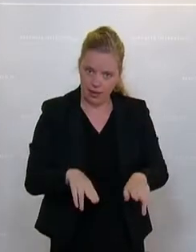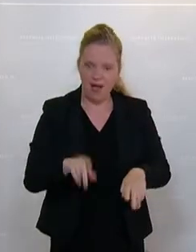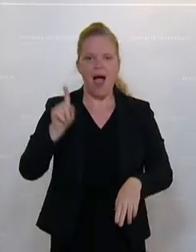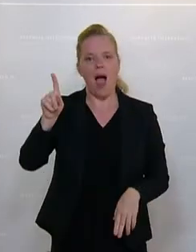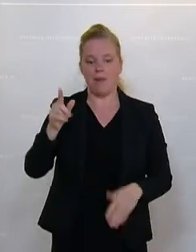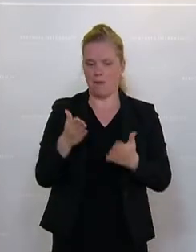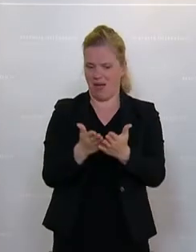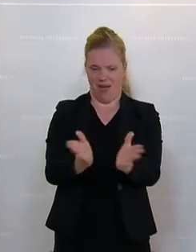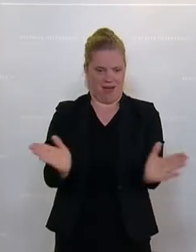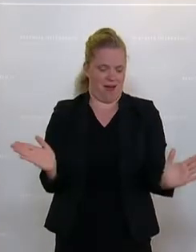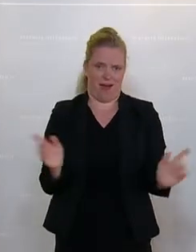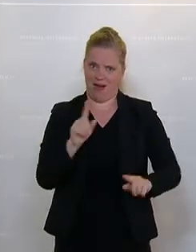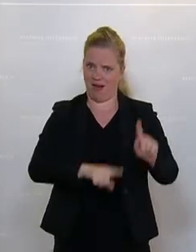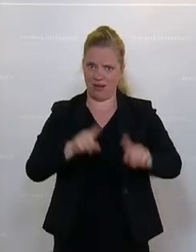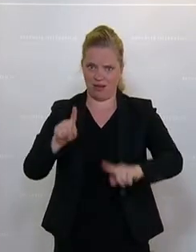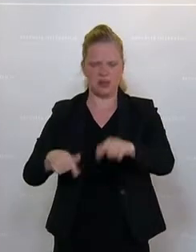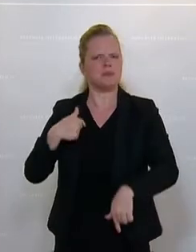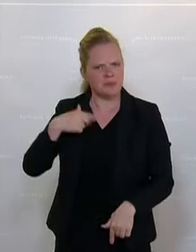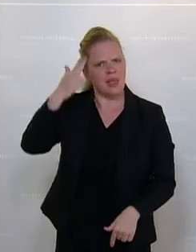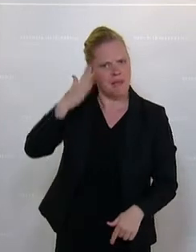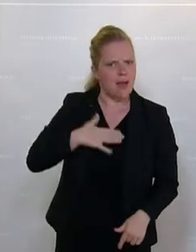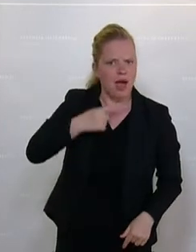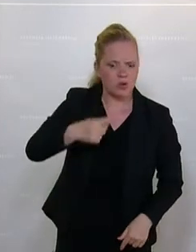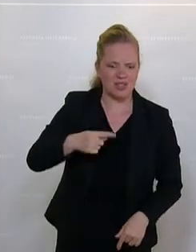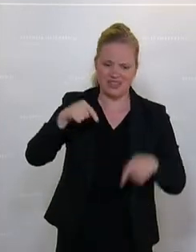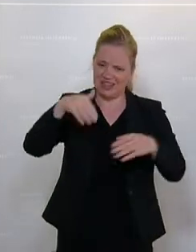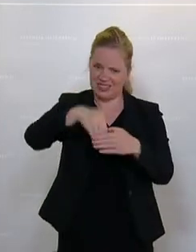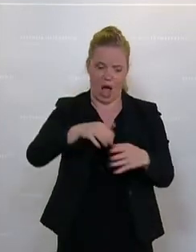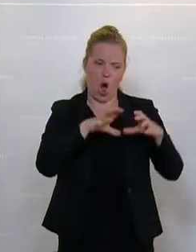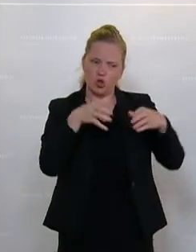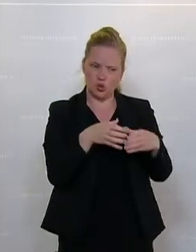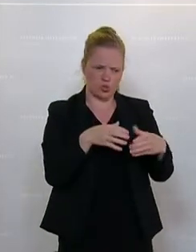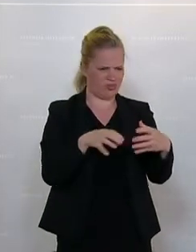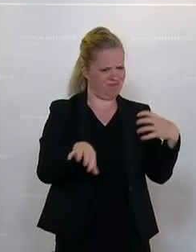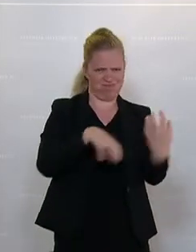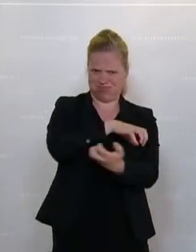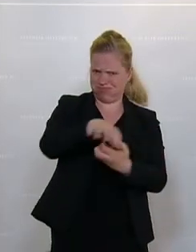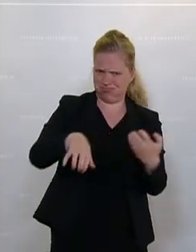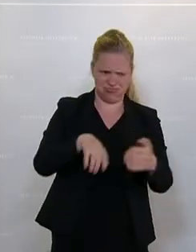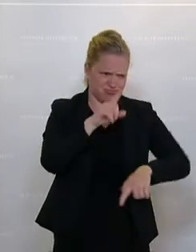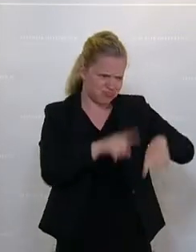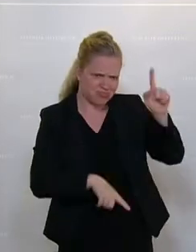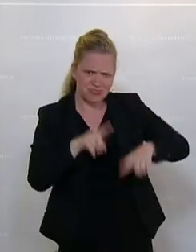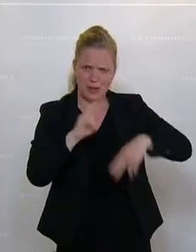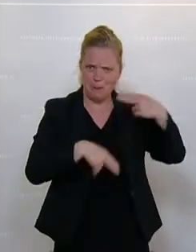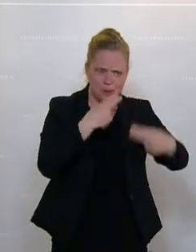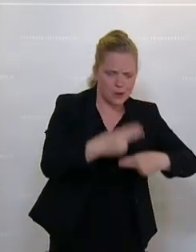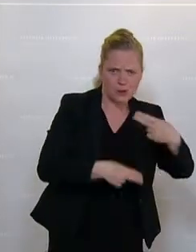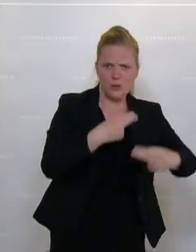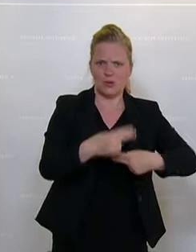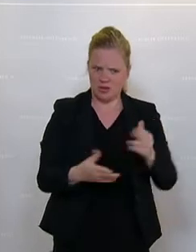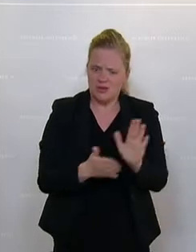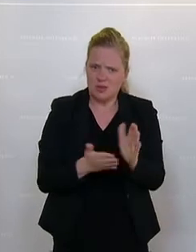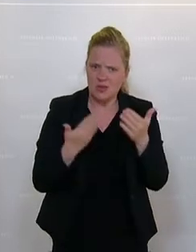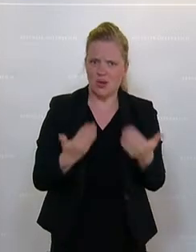unglaublich breit. Sie kennen meine Aussage dazu. Es ist ein Graut- und Rüben-Ausschuss, wo wir alles und jedes untersuchen. Das ist Tatsache. Wir nehmen